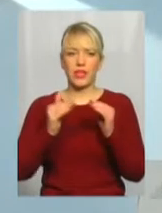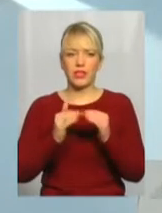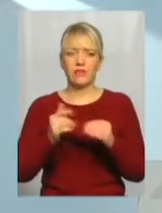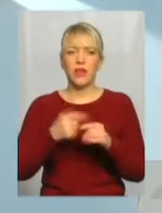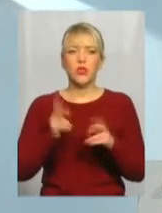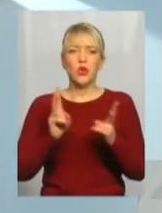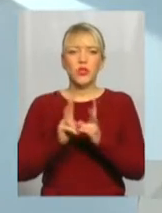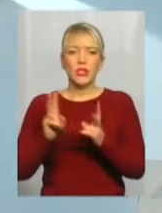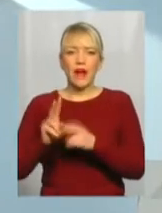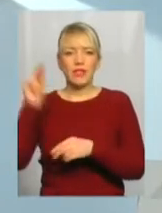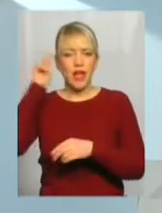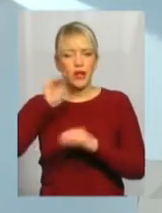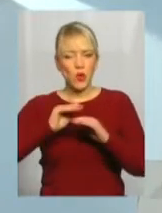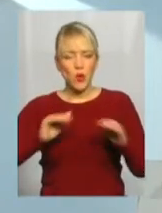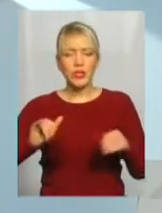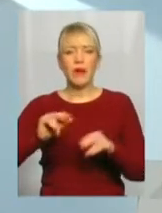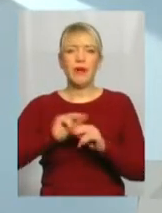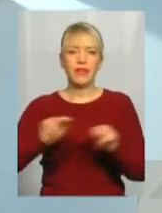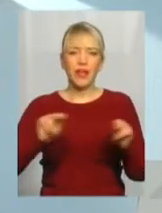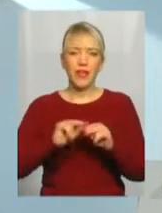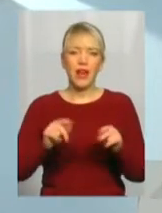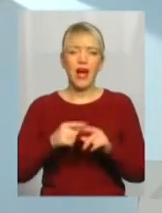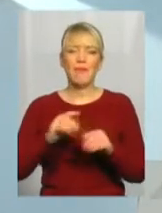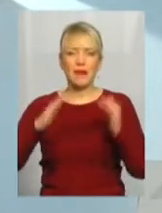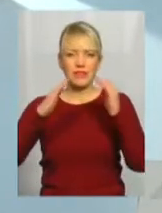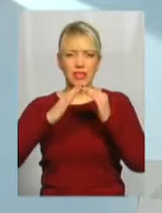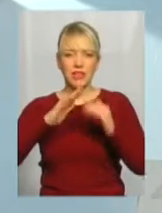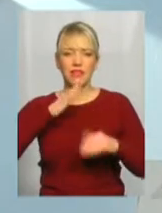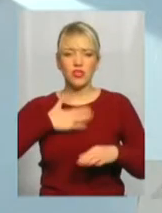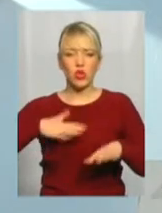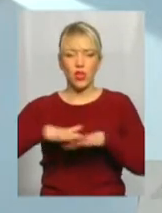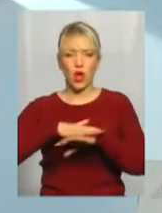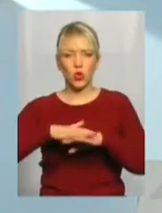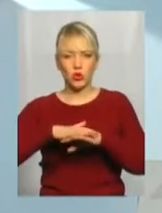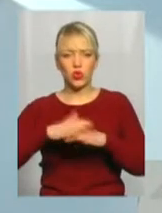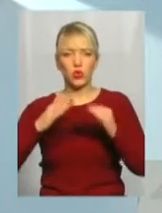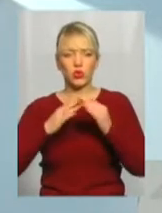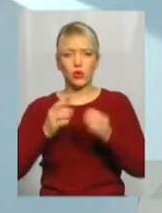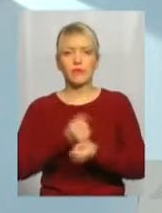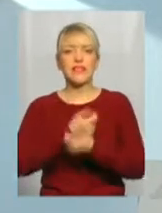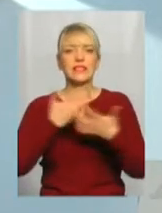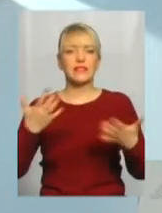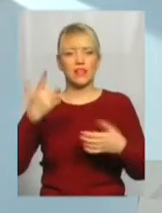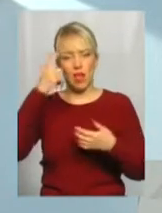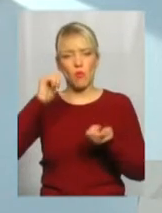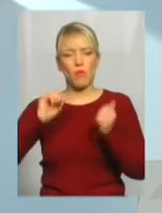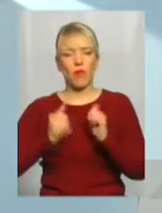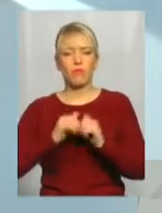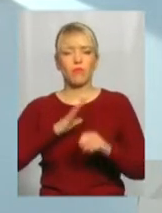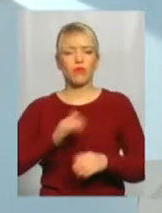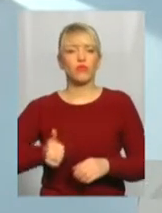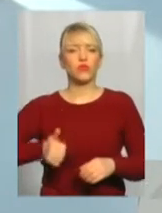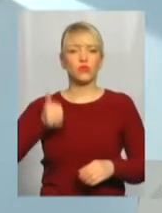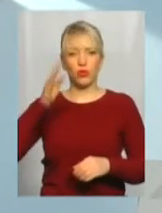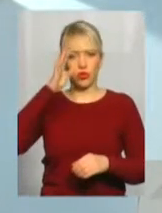із учнями, із вчителями саме в світлиці нашого народного дому. Світла йому пам'ять був дуже достойний